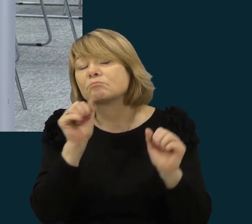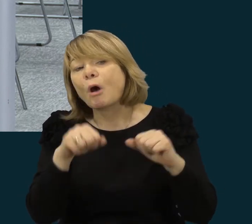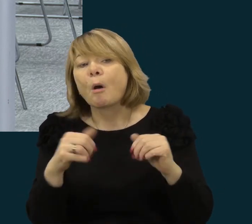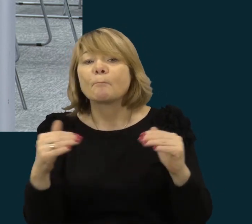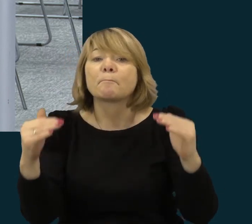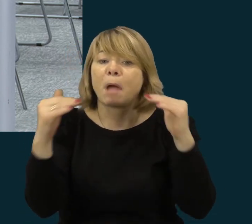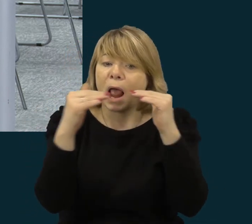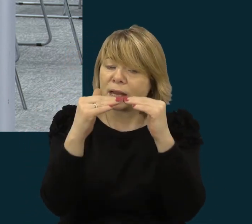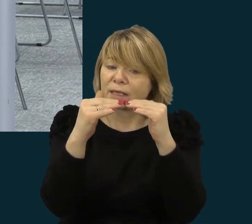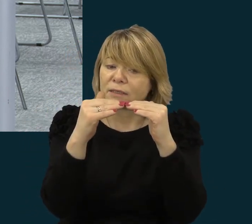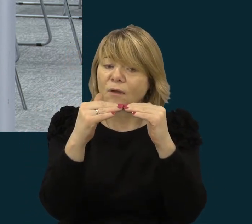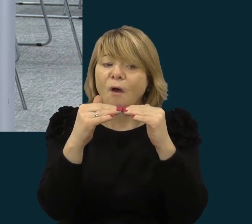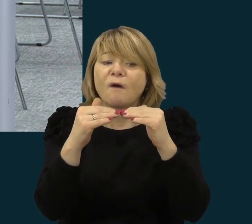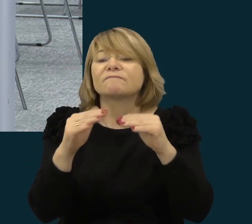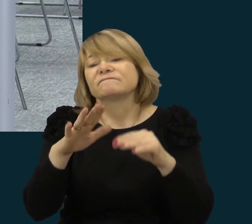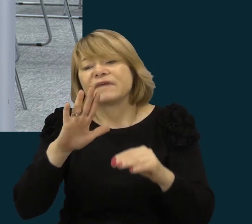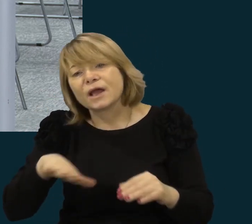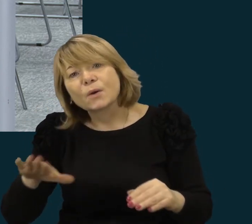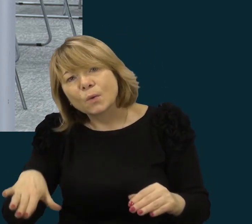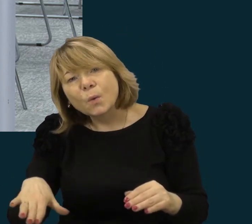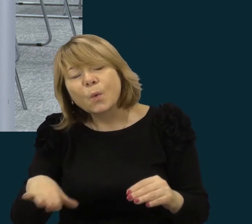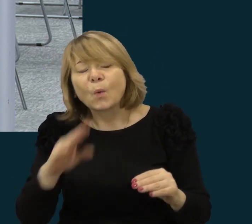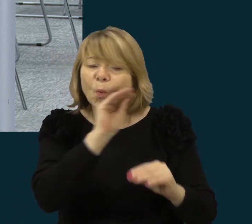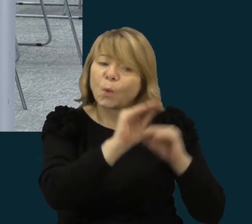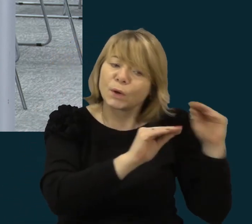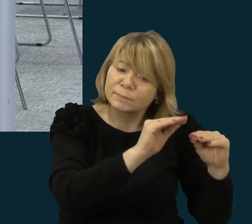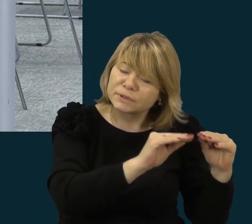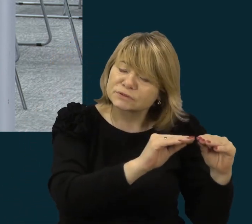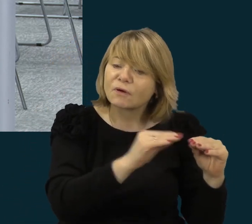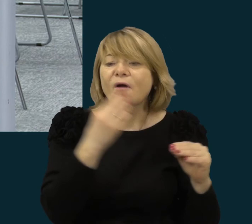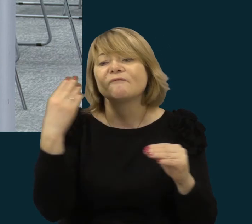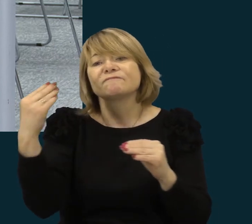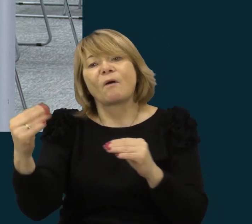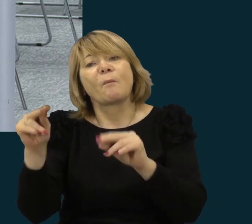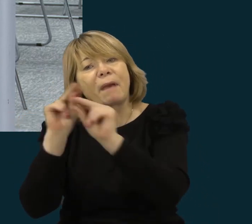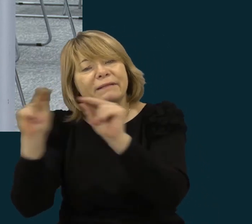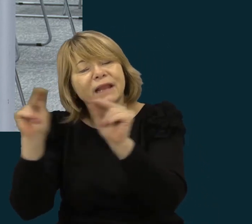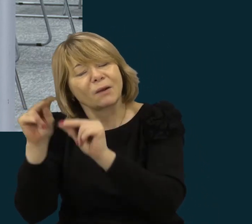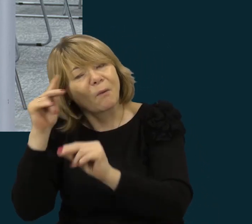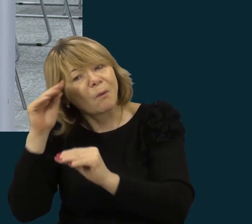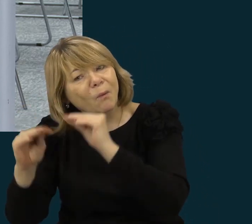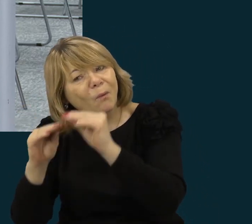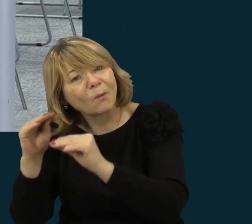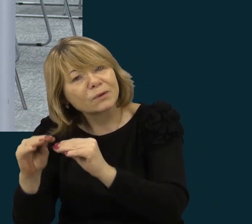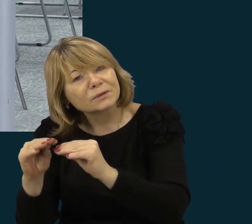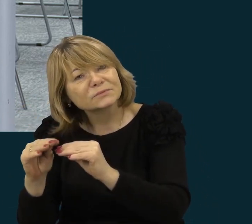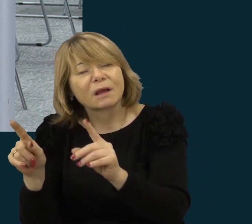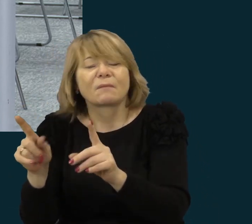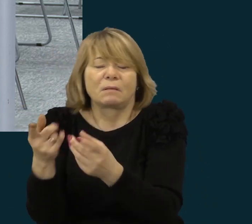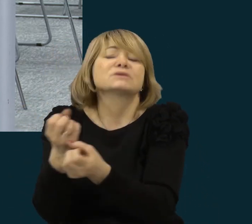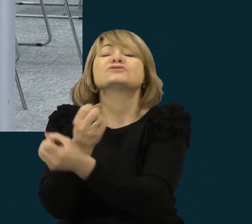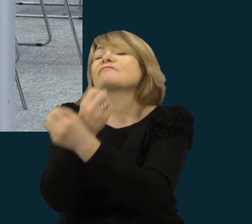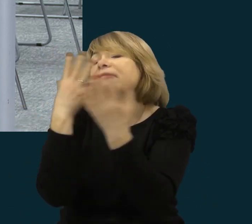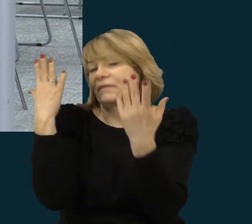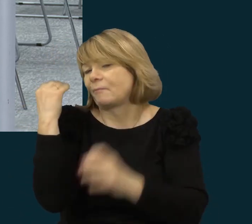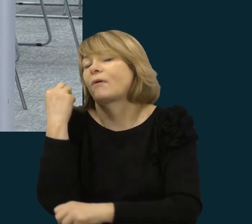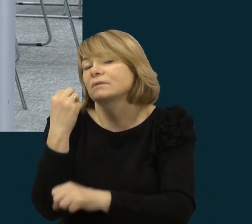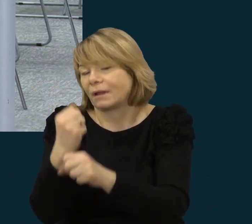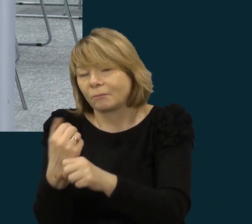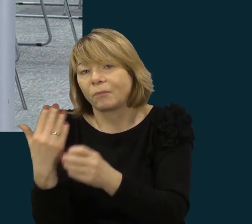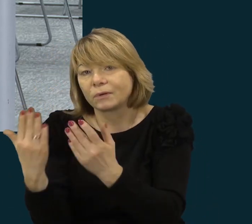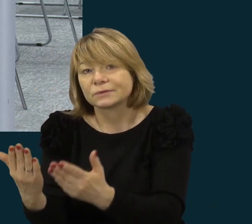vaikų, mokinių kūrybiškumą ir jūsų kolegų, pedagogų arba šiaip švietimo darbuotojų kūrybiškumą,